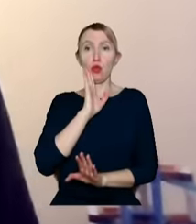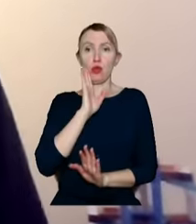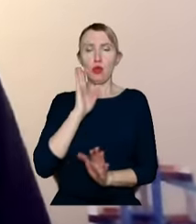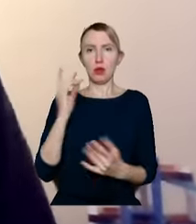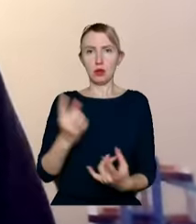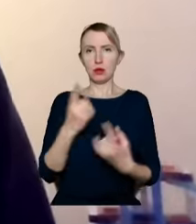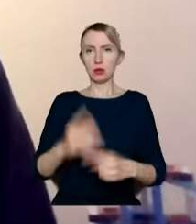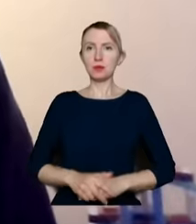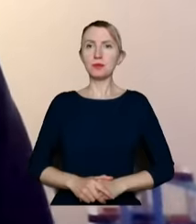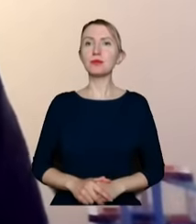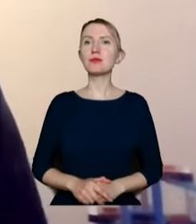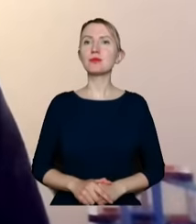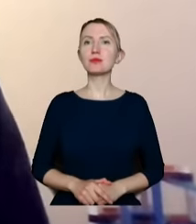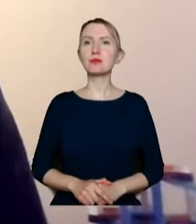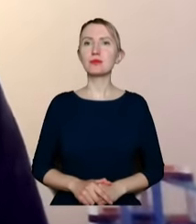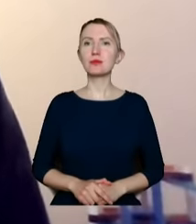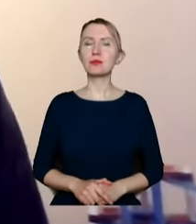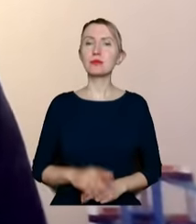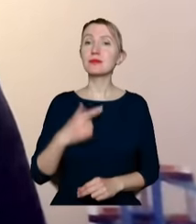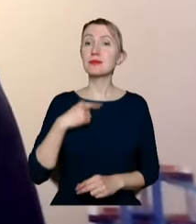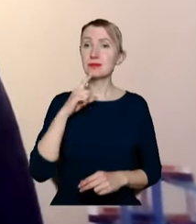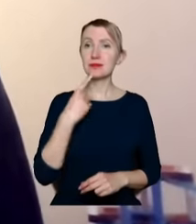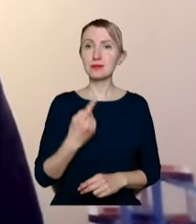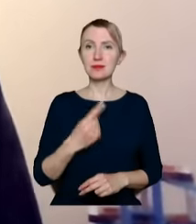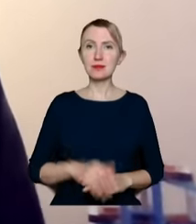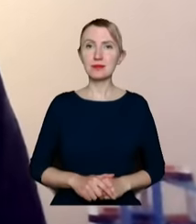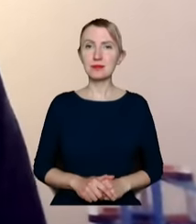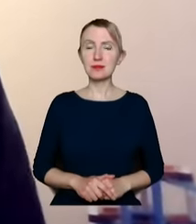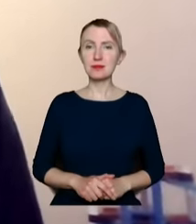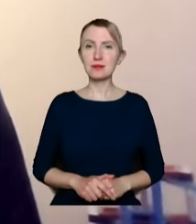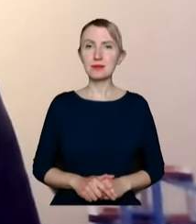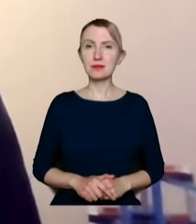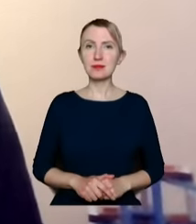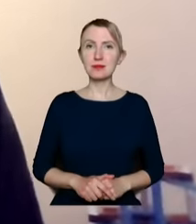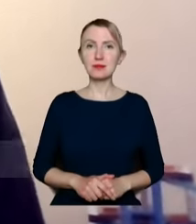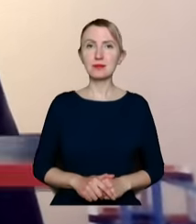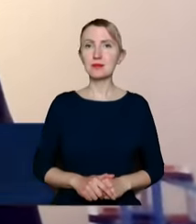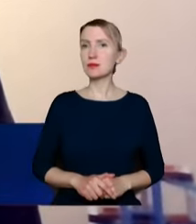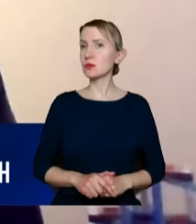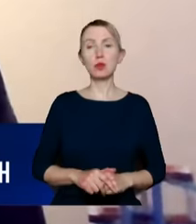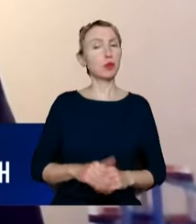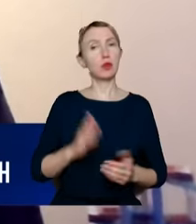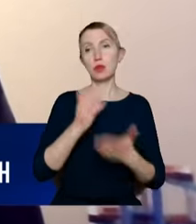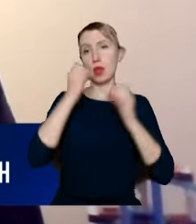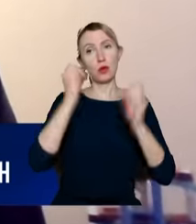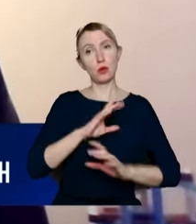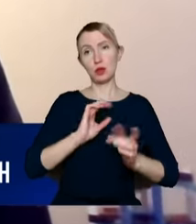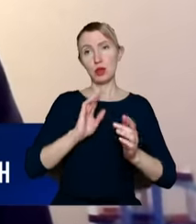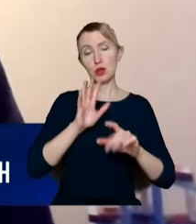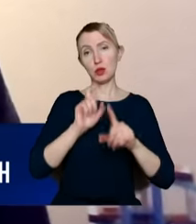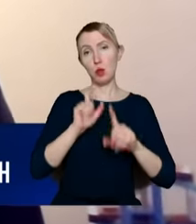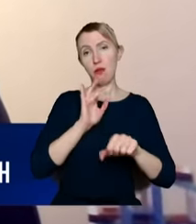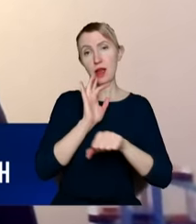zadziało się coś niesłychanego. Ja powiem, że to są największe słowa krytyki, jak tylko można powiedzieć na temat Pana